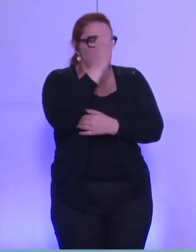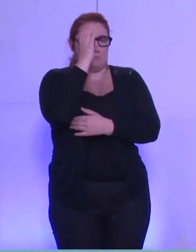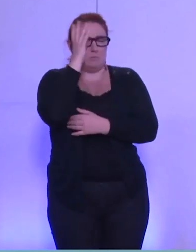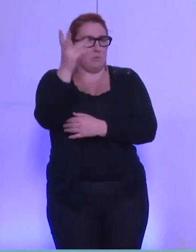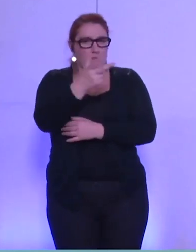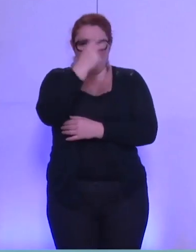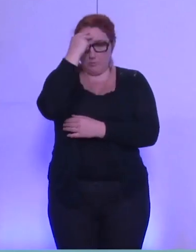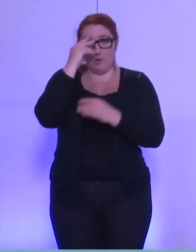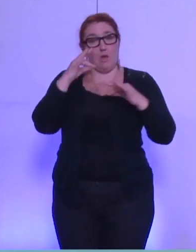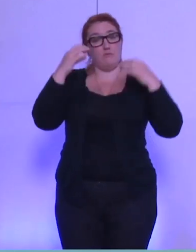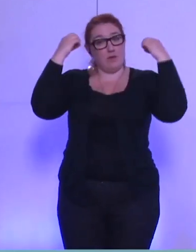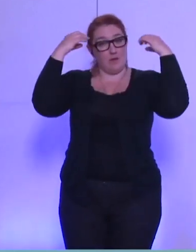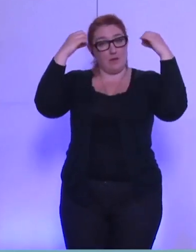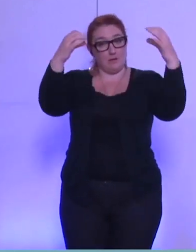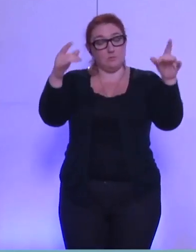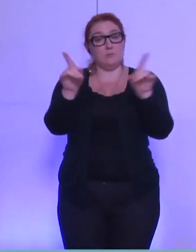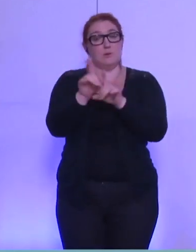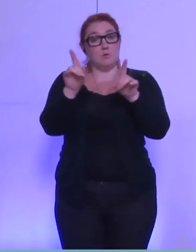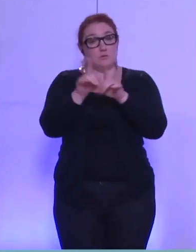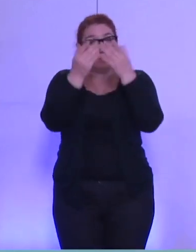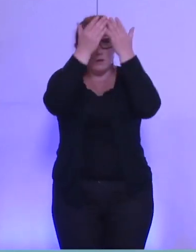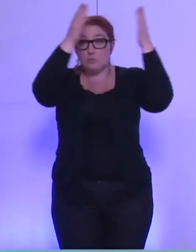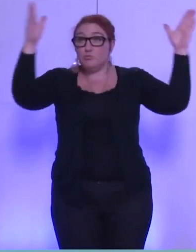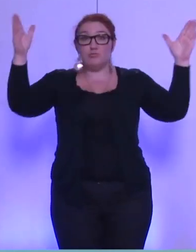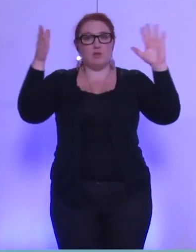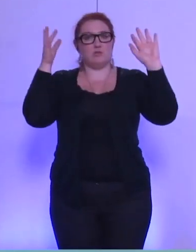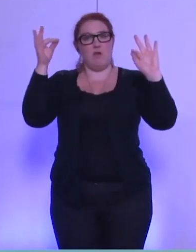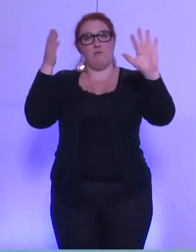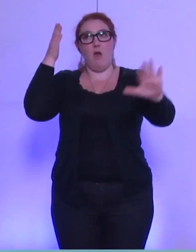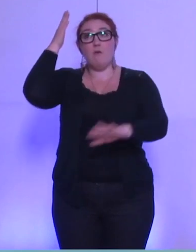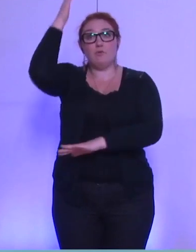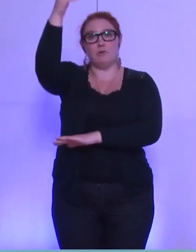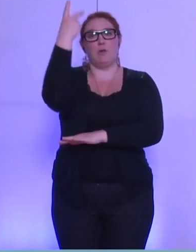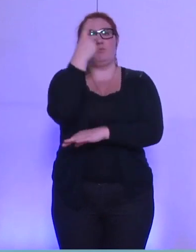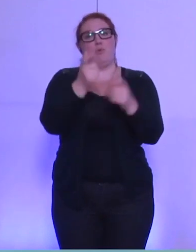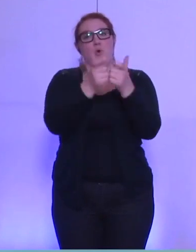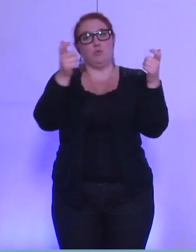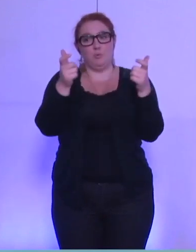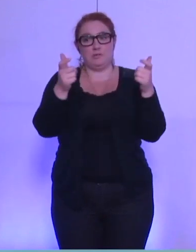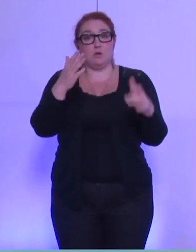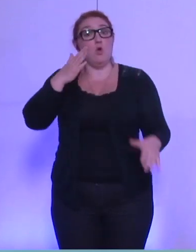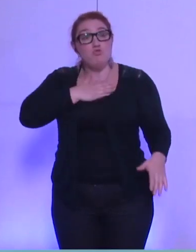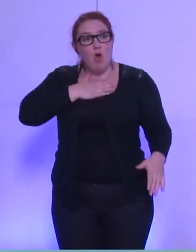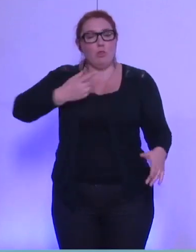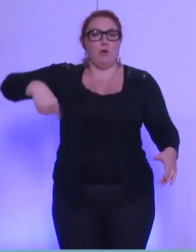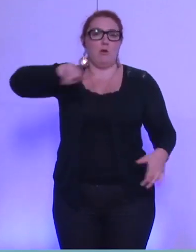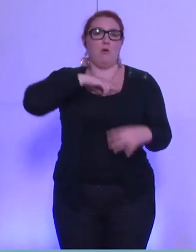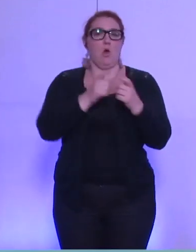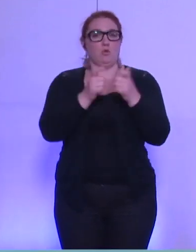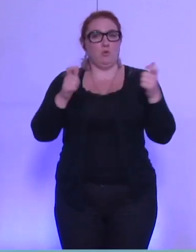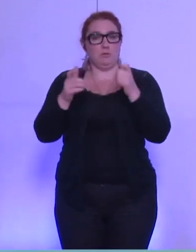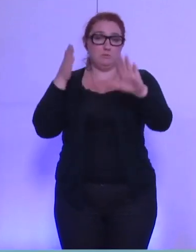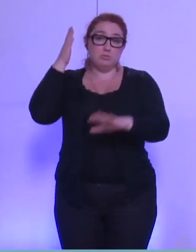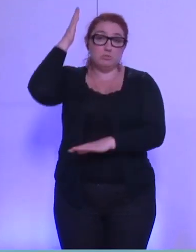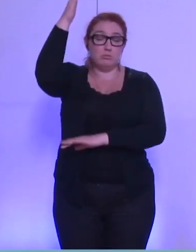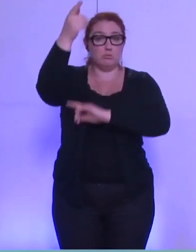public mais de façon plus large sur l'avenir de leur entreprise, notre entreprise à long terme